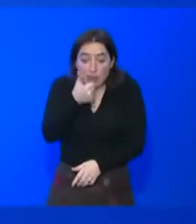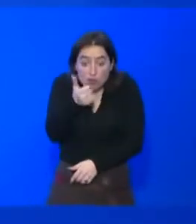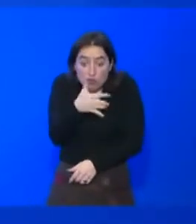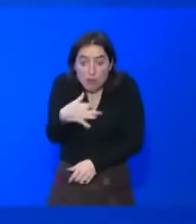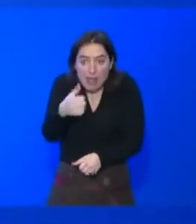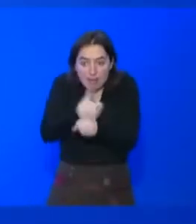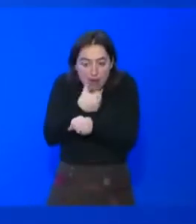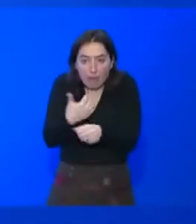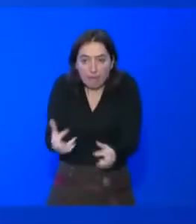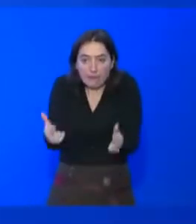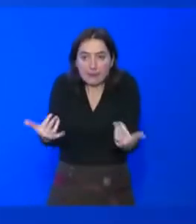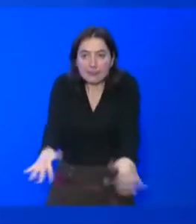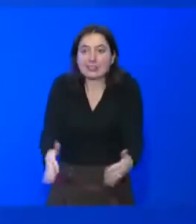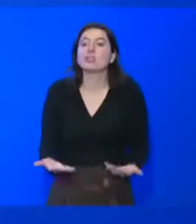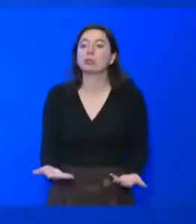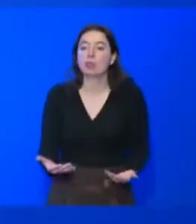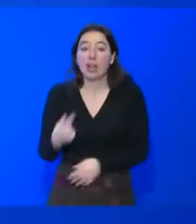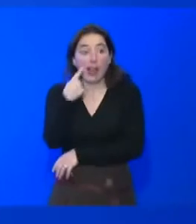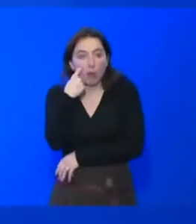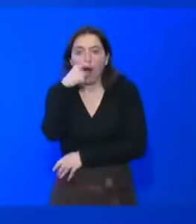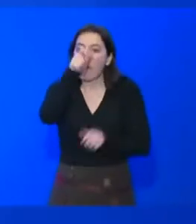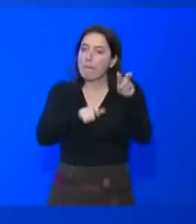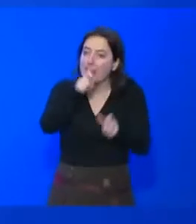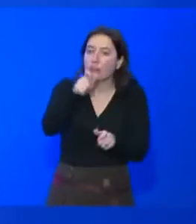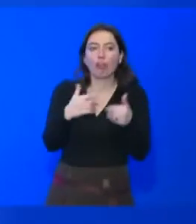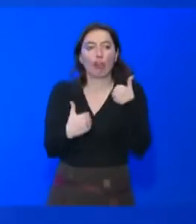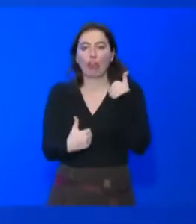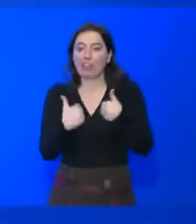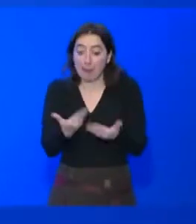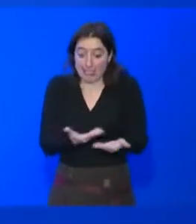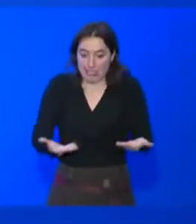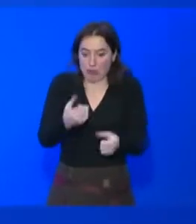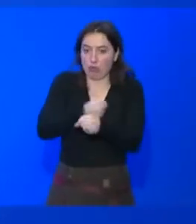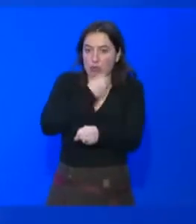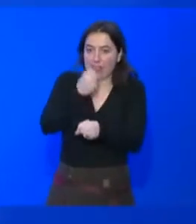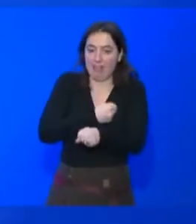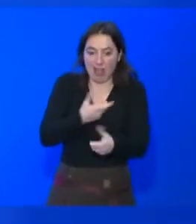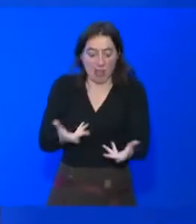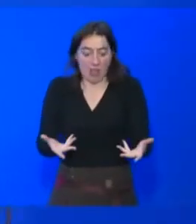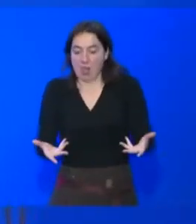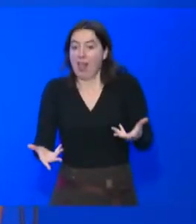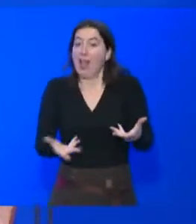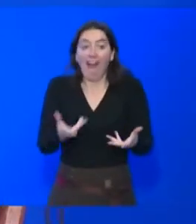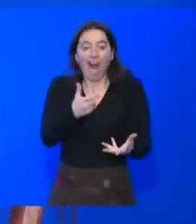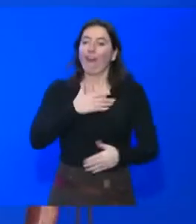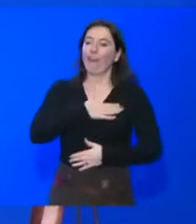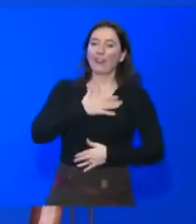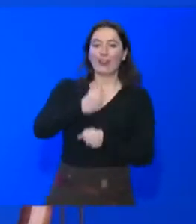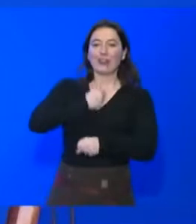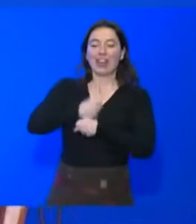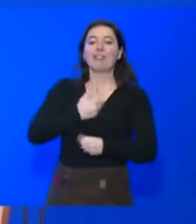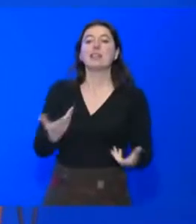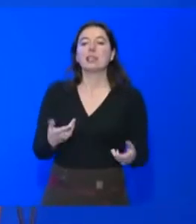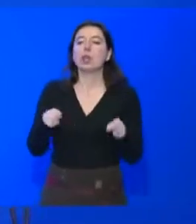handicapées en milieu professionnel, et on voit à quel point, ben, ils sont contents de bosser, à quel point, justement, comme disait le président M.